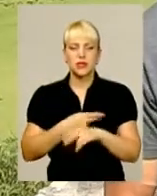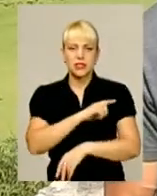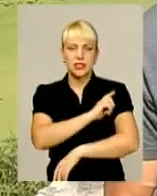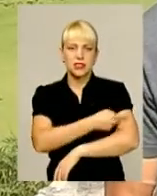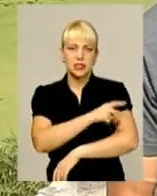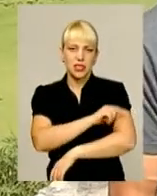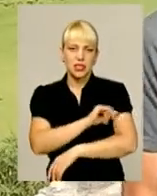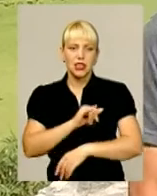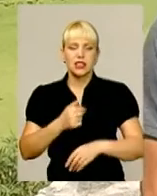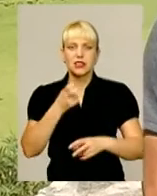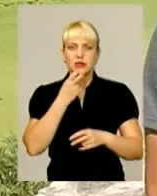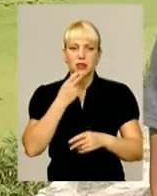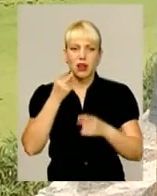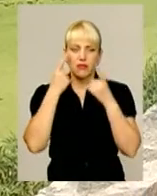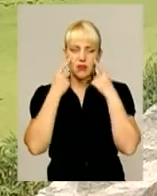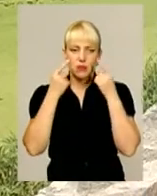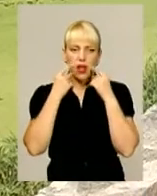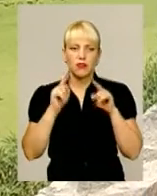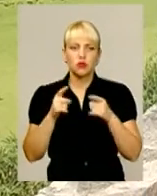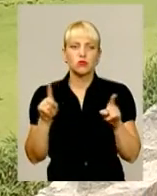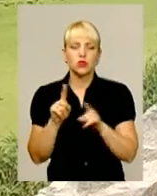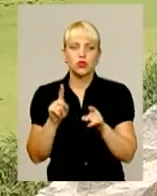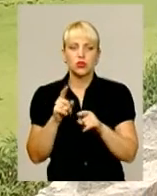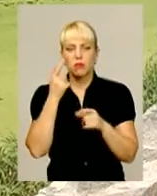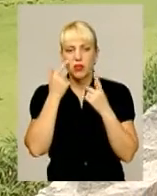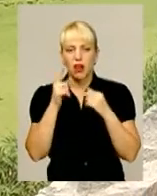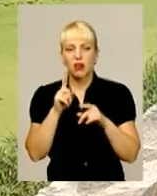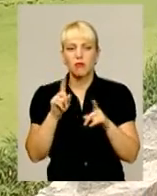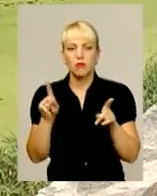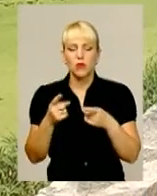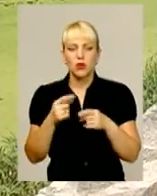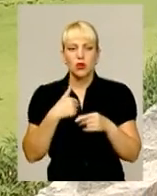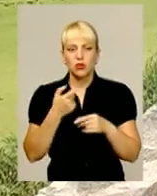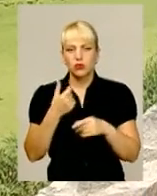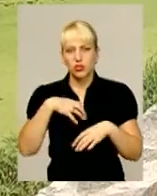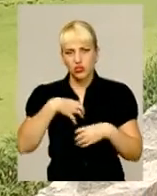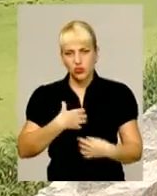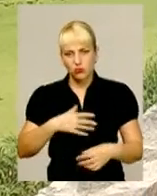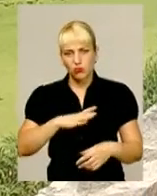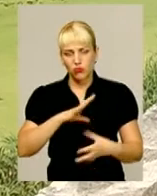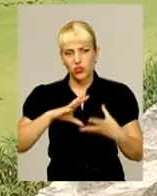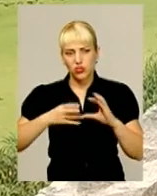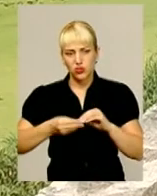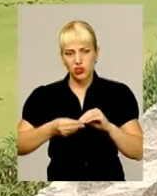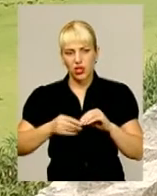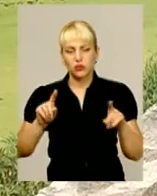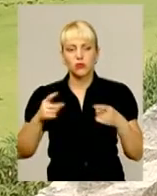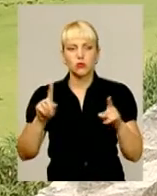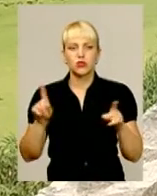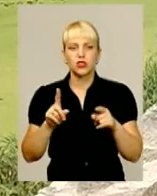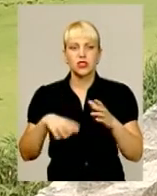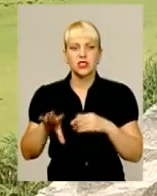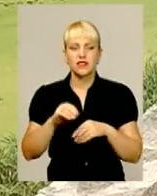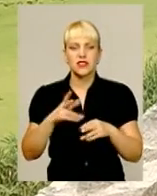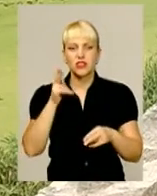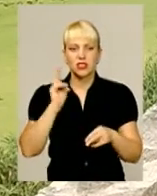сміявся, і плакав. Бо, певно, плакав, може, трохи якось і засмучений результатом, тому що це все